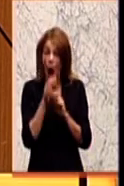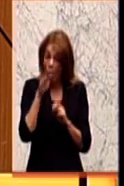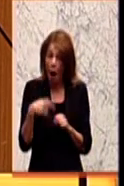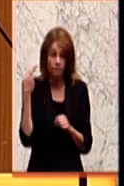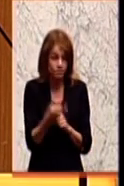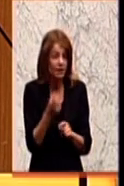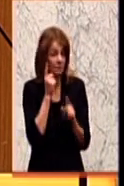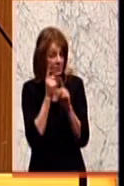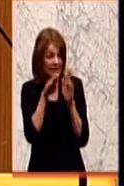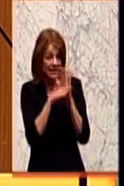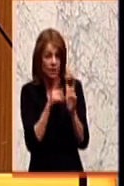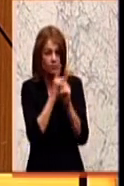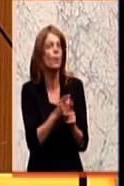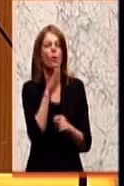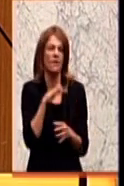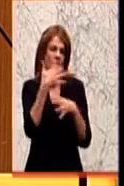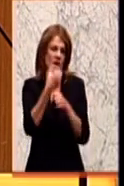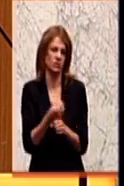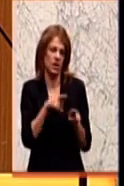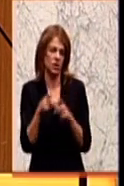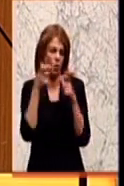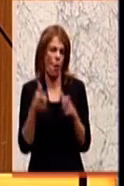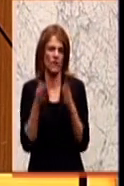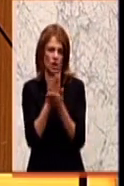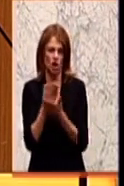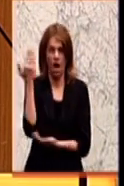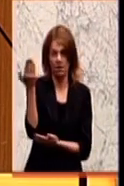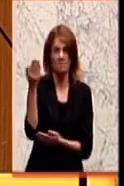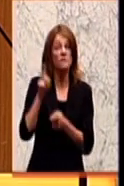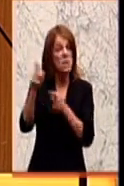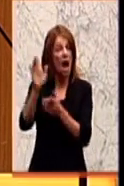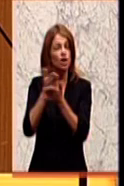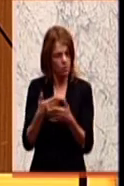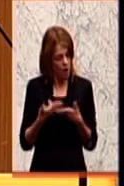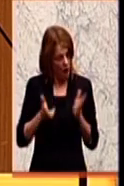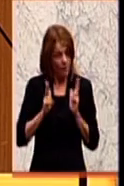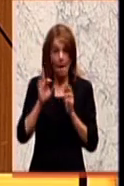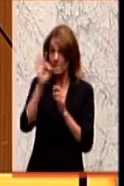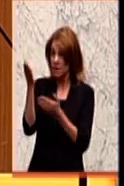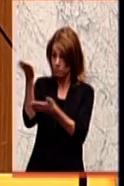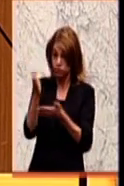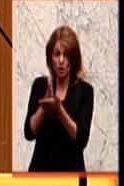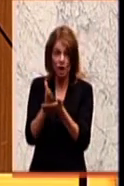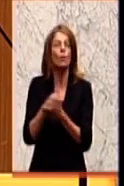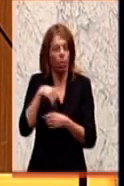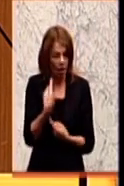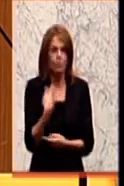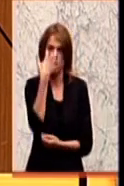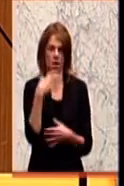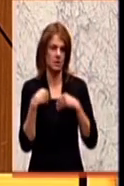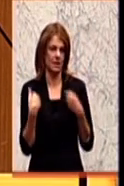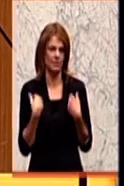entscheiden. Es gilt natürlich, diese Entscheidung abzuwarten und dann natürlich auch ernst zu nehmen. Das ist völlig klar. Sie haben auch die Situation in Deutschland